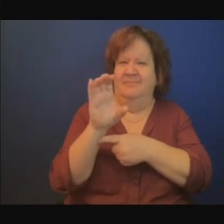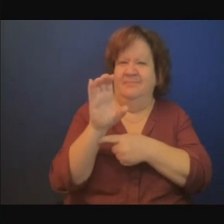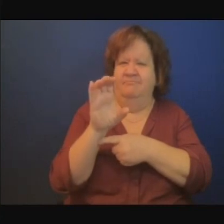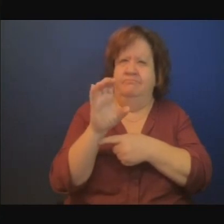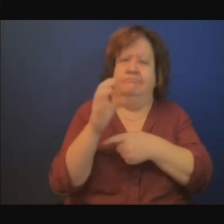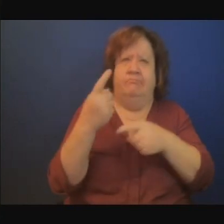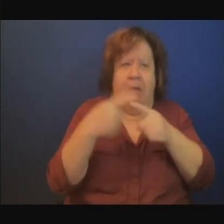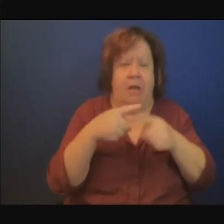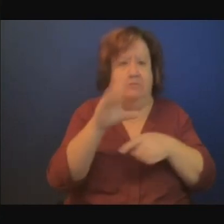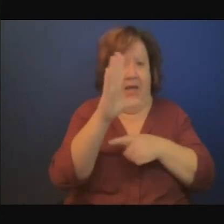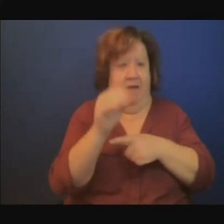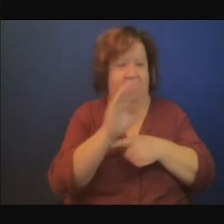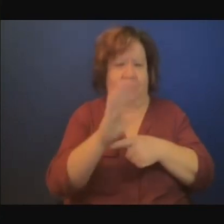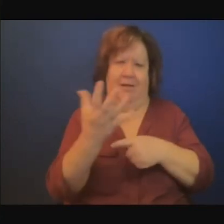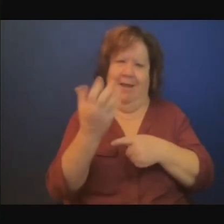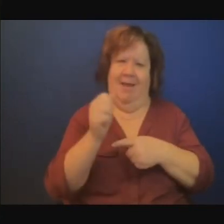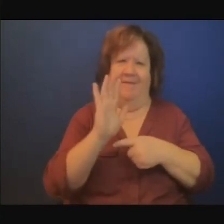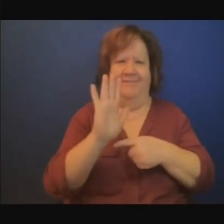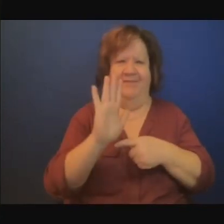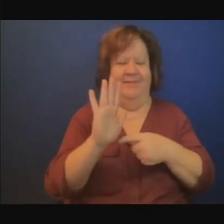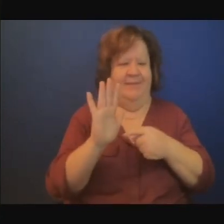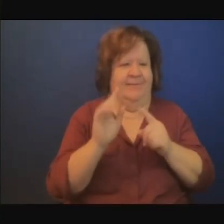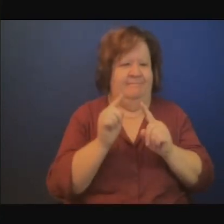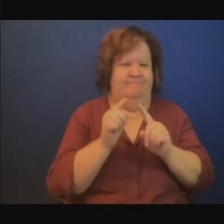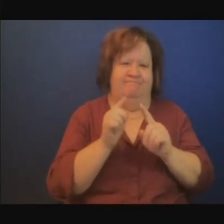problèmes climatiques auxquels les pays africains doivent faire face.